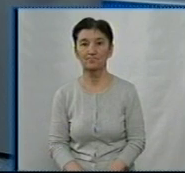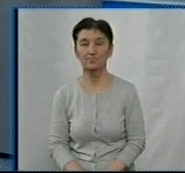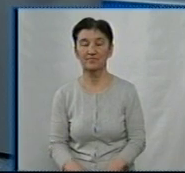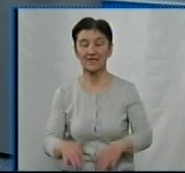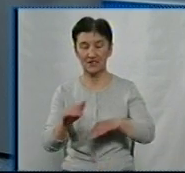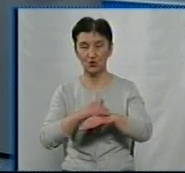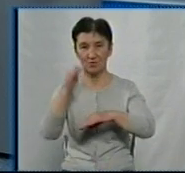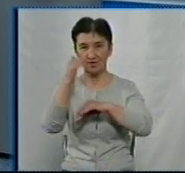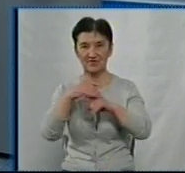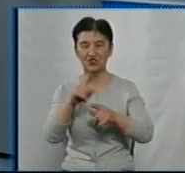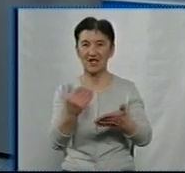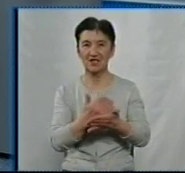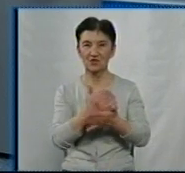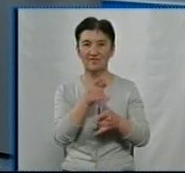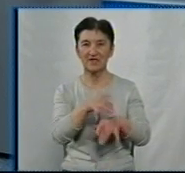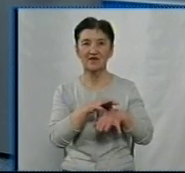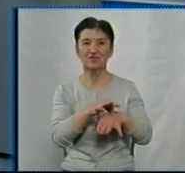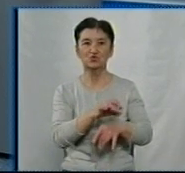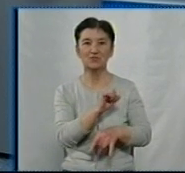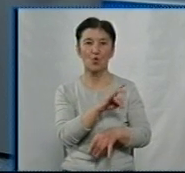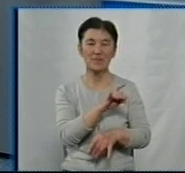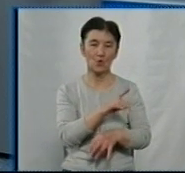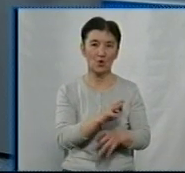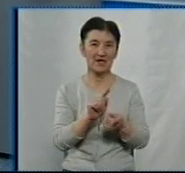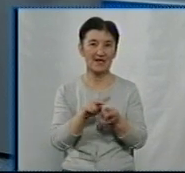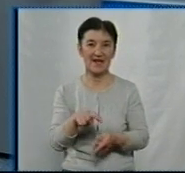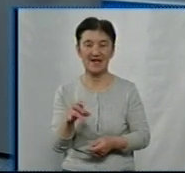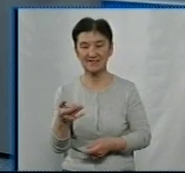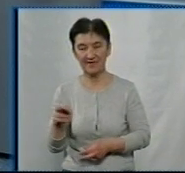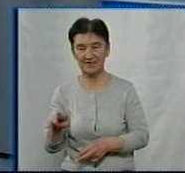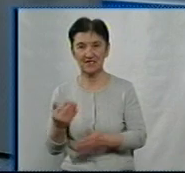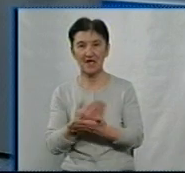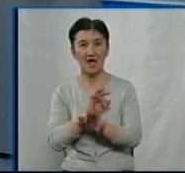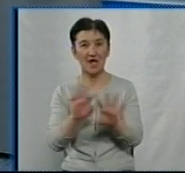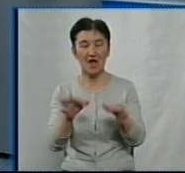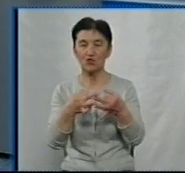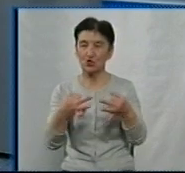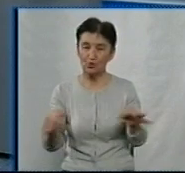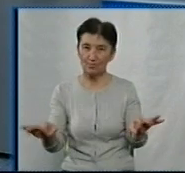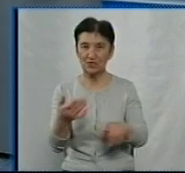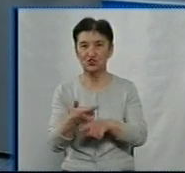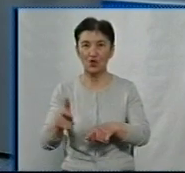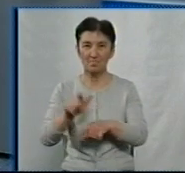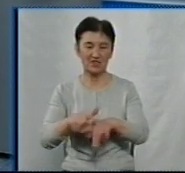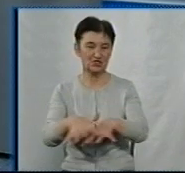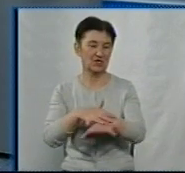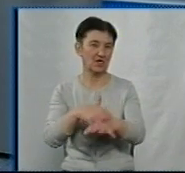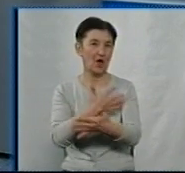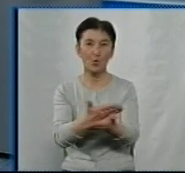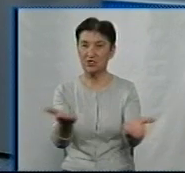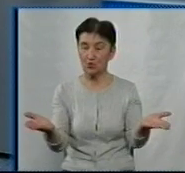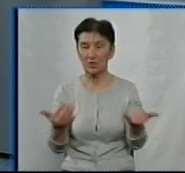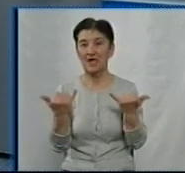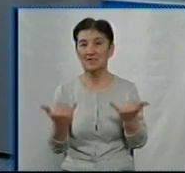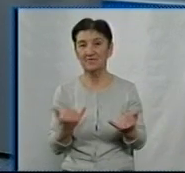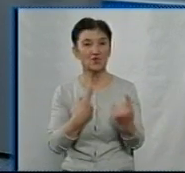Добрий вечір, в ефірі новини з студії. Ірина Науменко, Лілія Савицька зробить інформацію доступнішою ще більшій аудиторії. Отже,